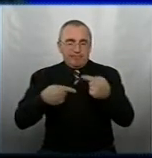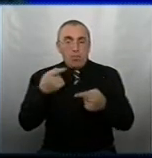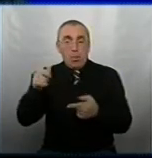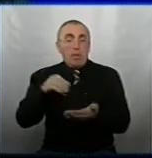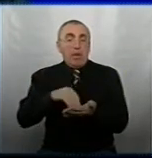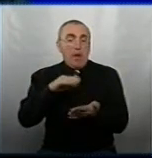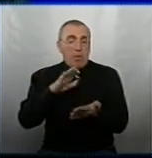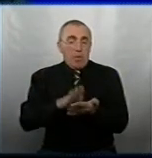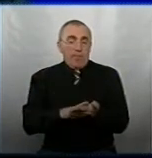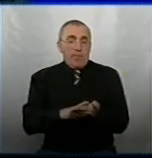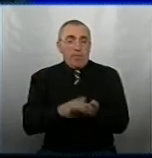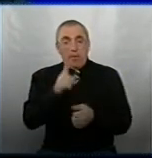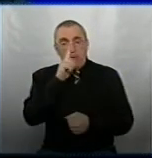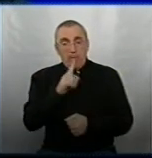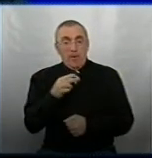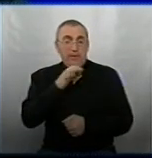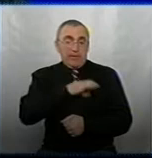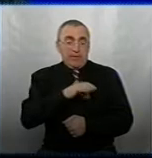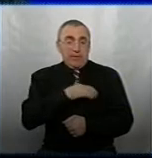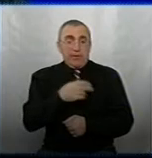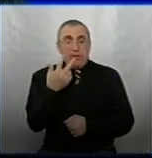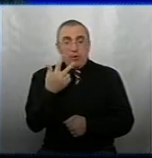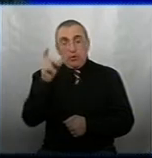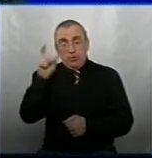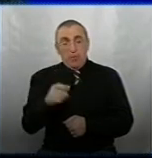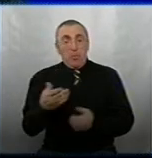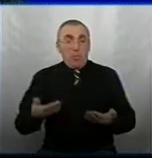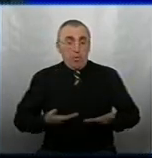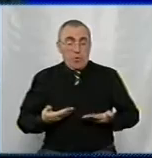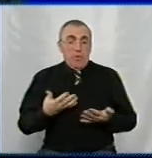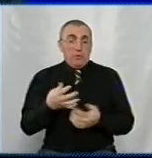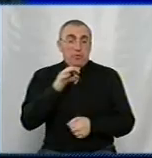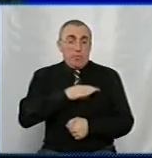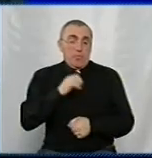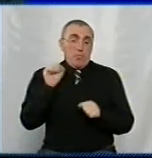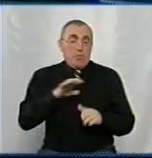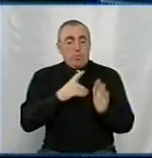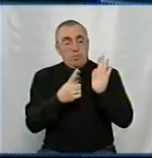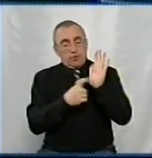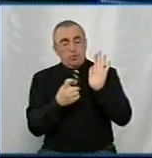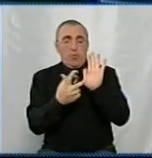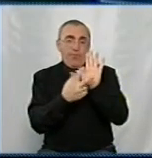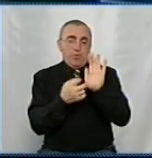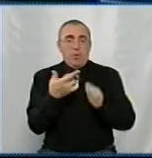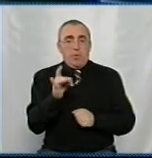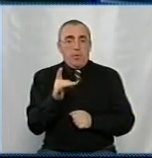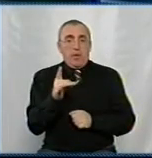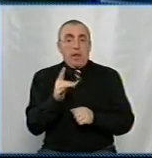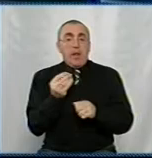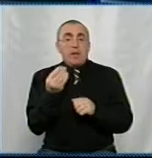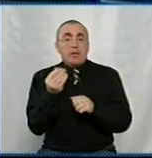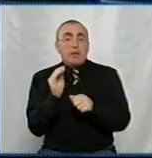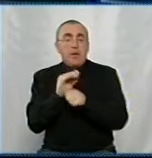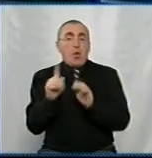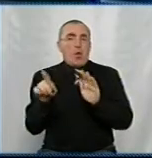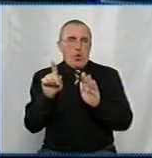нарахування йде у місяць при споживанні 3 чоловіка, якщо проживають, то споживання, може бути, 600-800 гривень. Нарахування їм